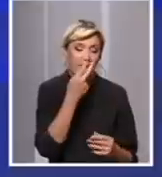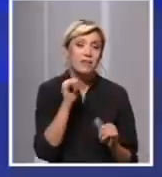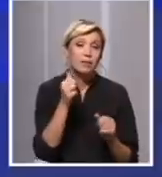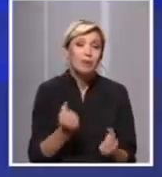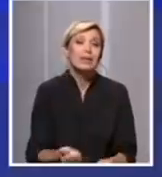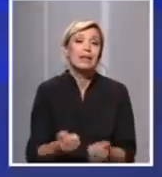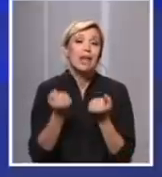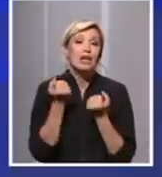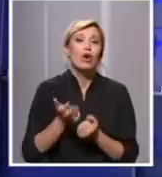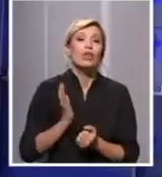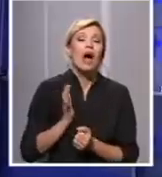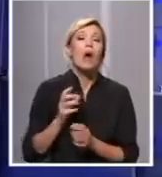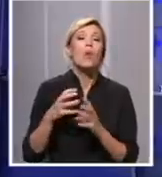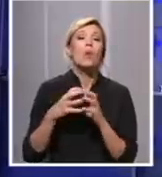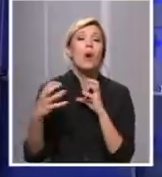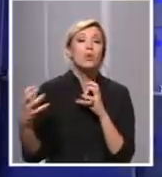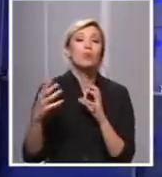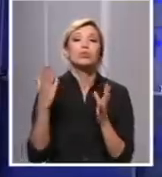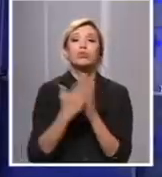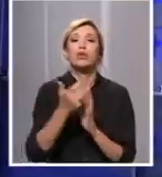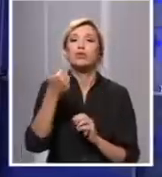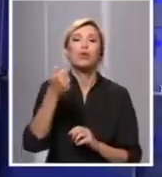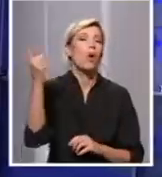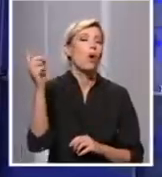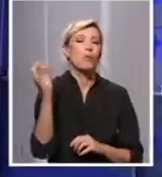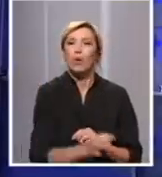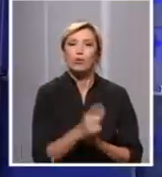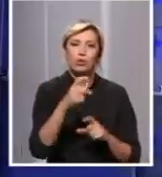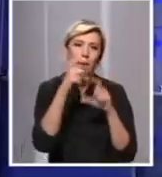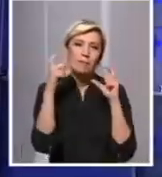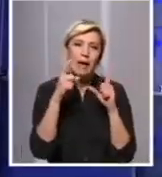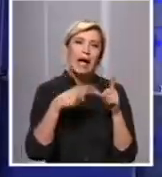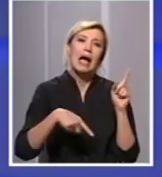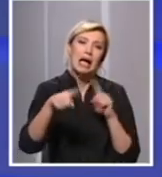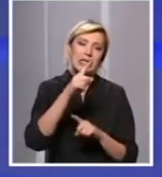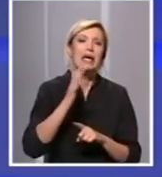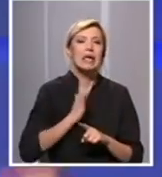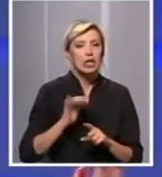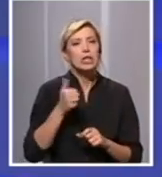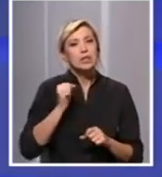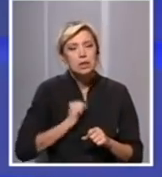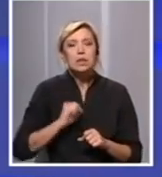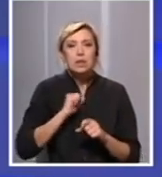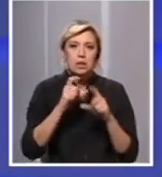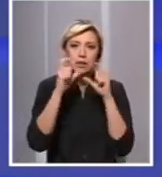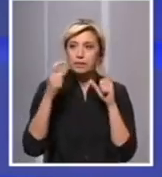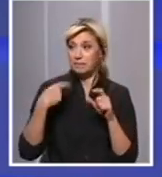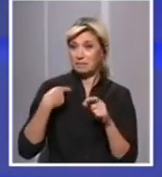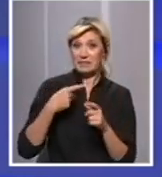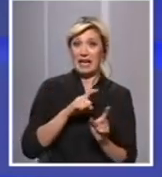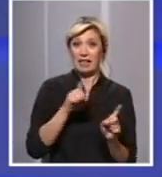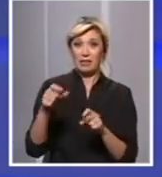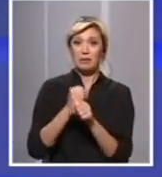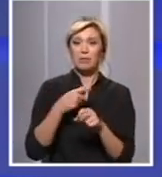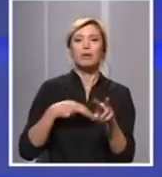postignemo da baš je 100%. Ali trude se, moram da trude se i sugrađeni naši. Ja šetam u ulevarom koji dolazim do posla.